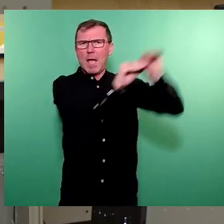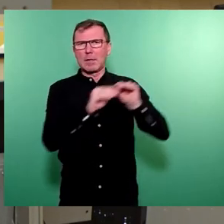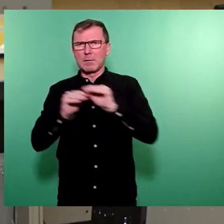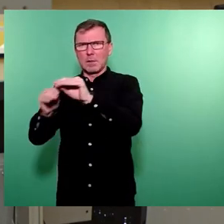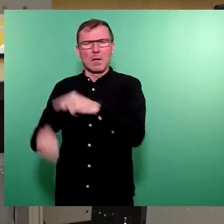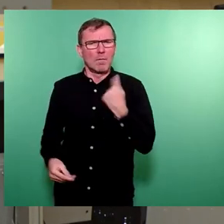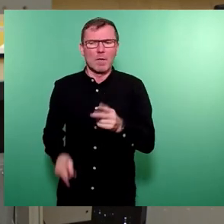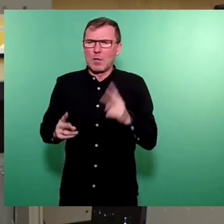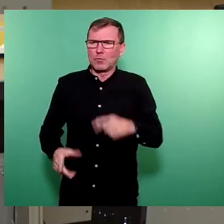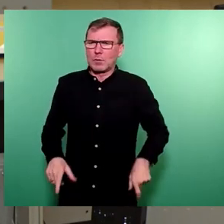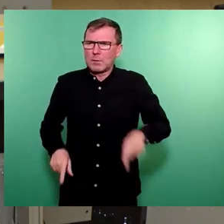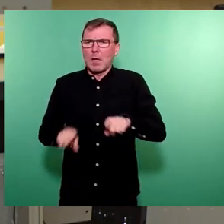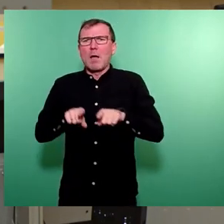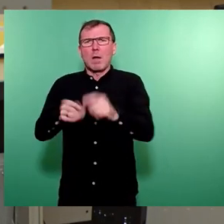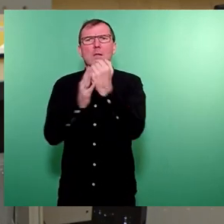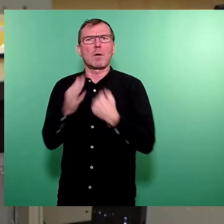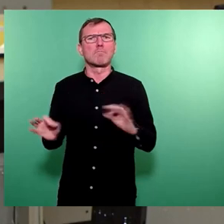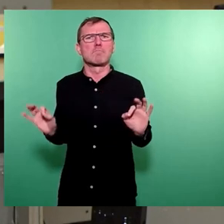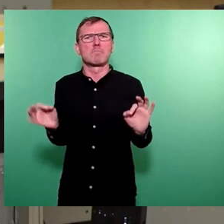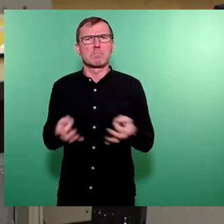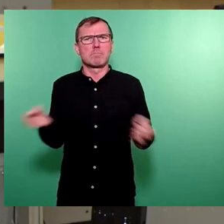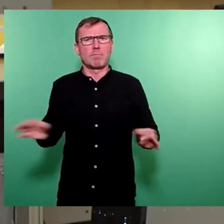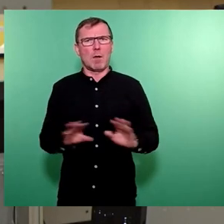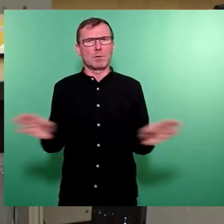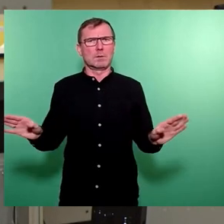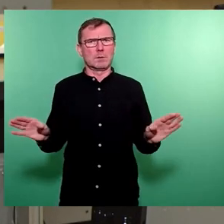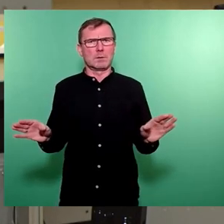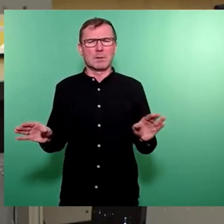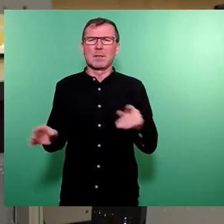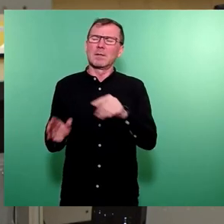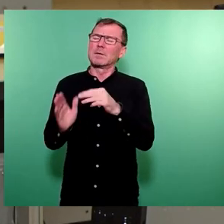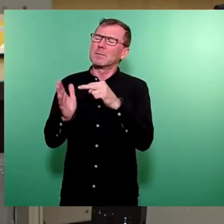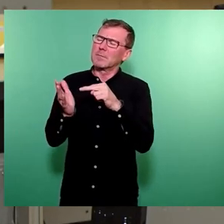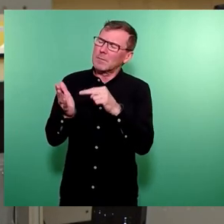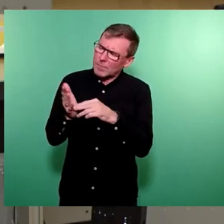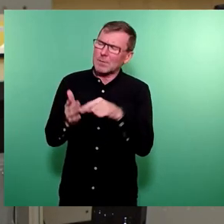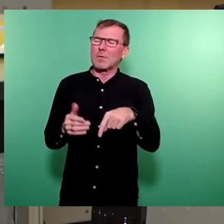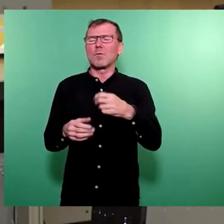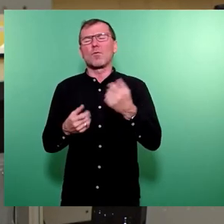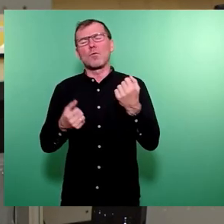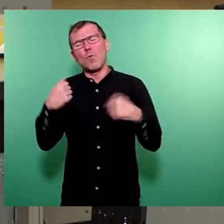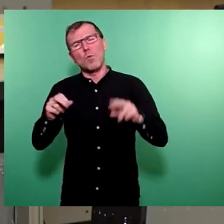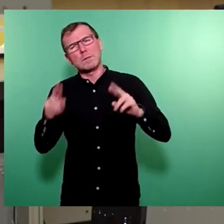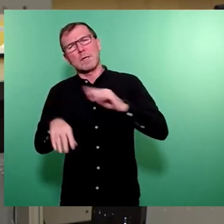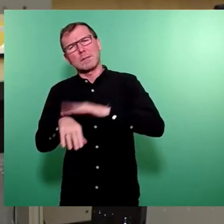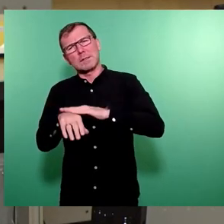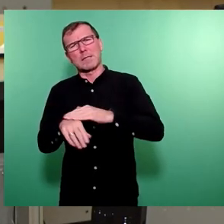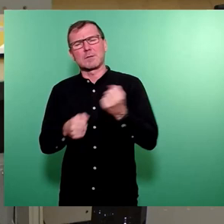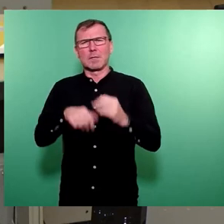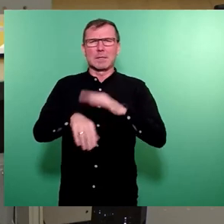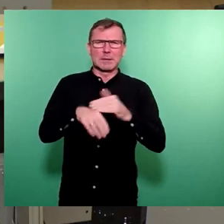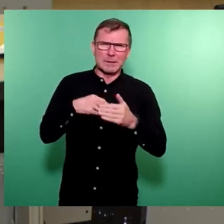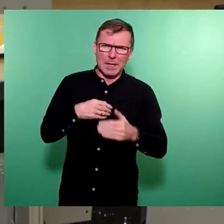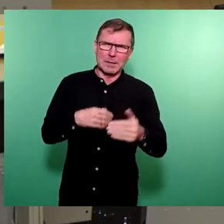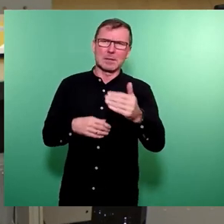als Stadt nicht ein Parallelprogramm dazu auflegen. Ich glaube, in diesen unsteten und herausfordernden Zeiten, vor denen wir gerade stehen oder in denen wir uns